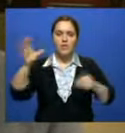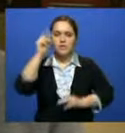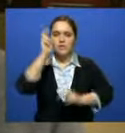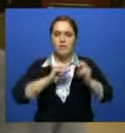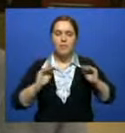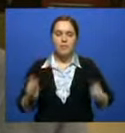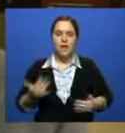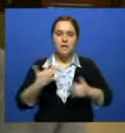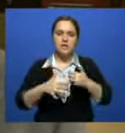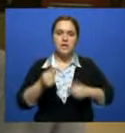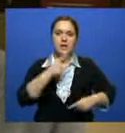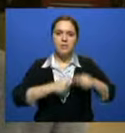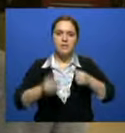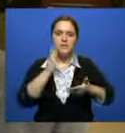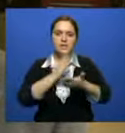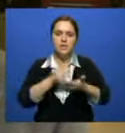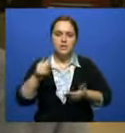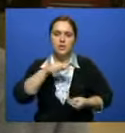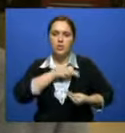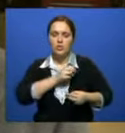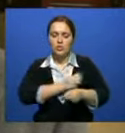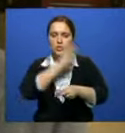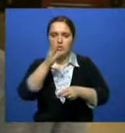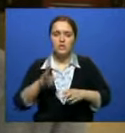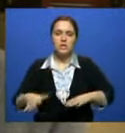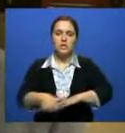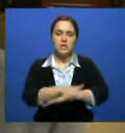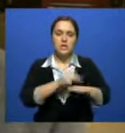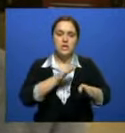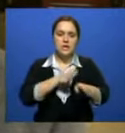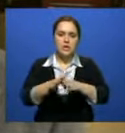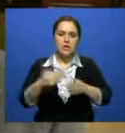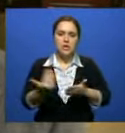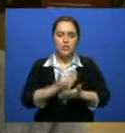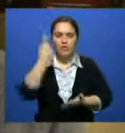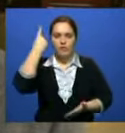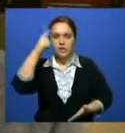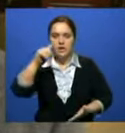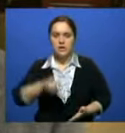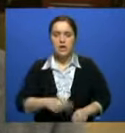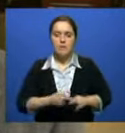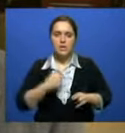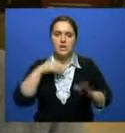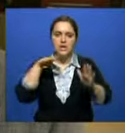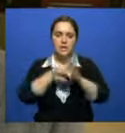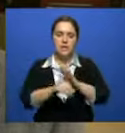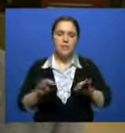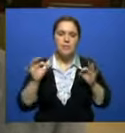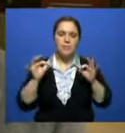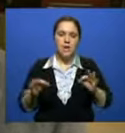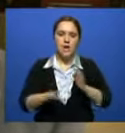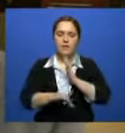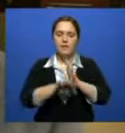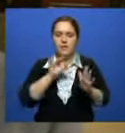Малый и средний бизнес вносят огромный вклад в трудоустройстве населения и реализации новых идей. Поэтому я считаю очень правильным